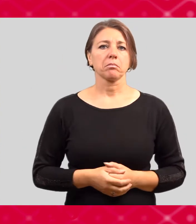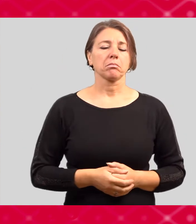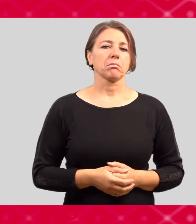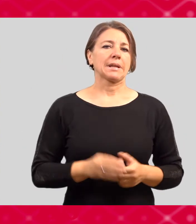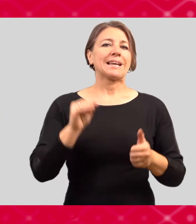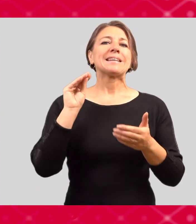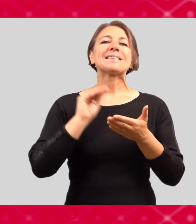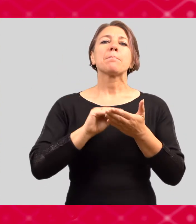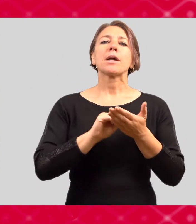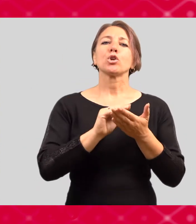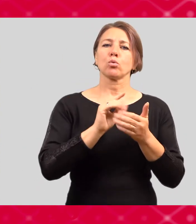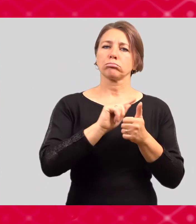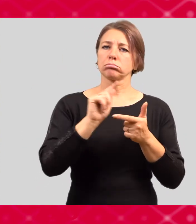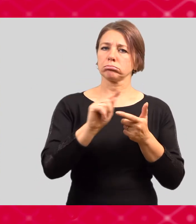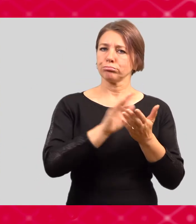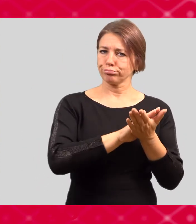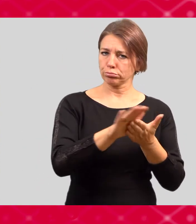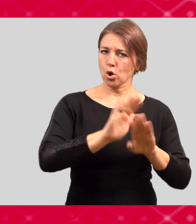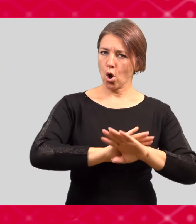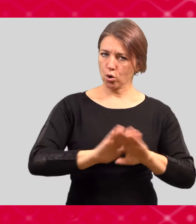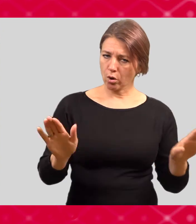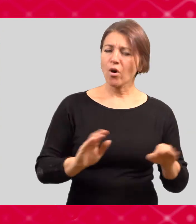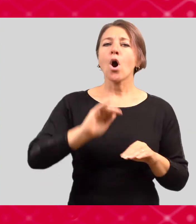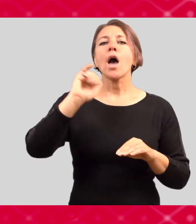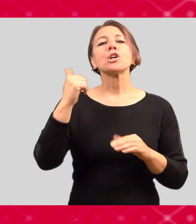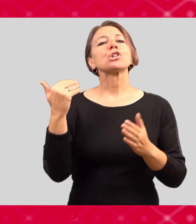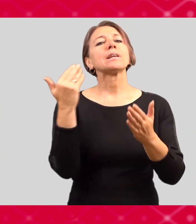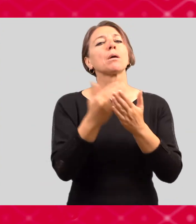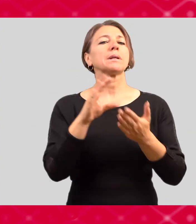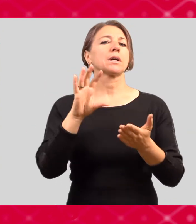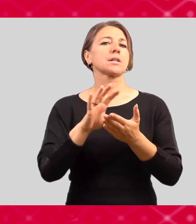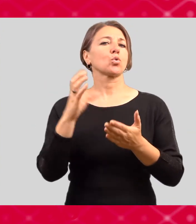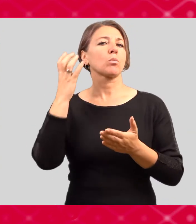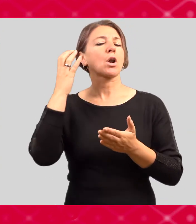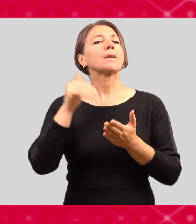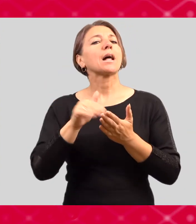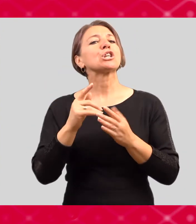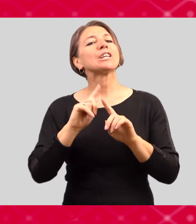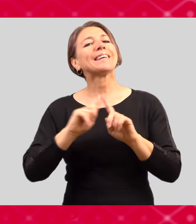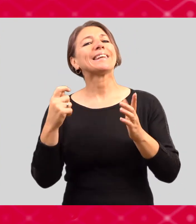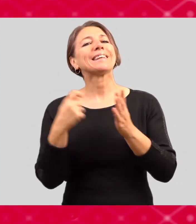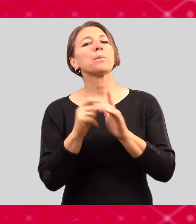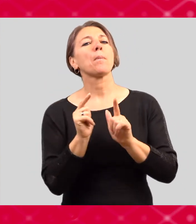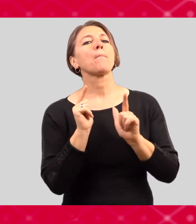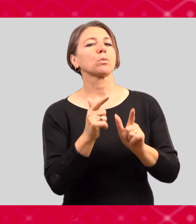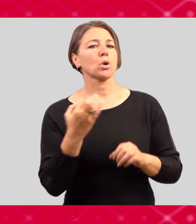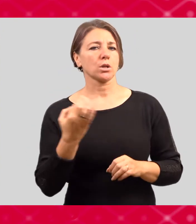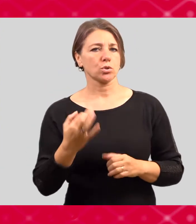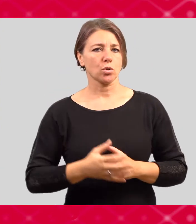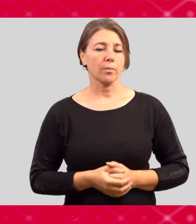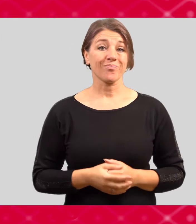Tak, tolik bylo ke stipendiím. A jakou další podporu můžete od Centra Karolina očekávat?